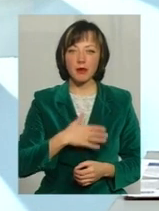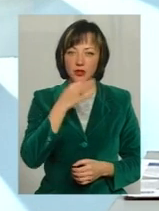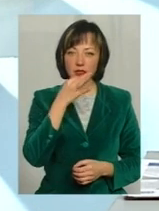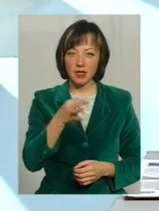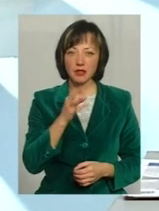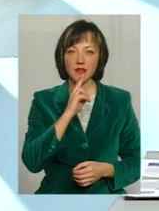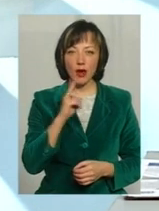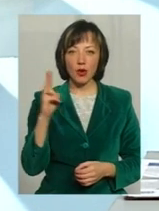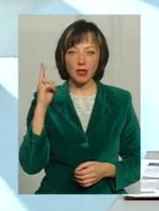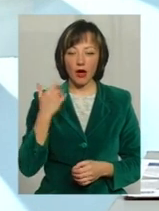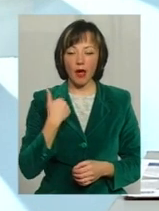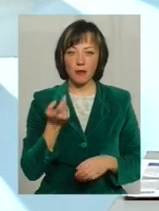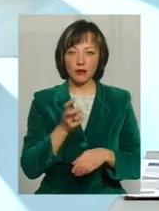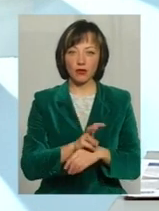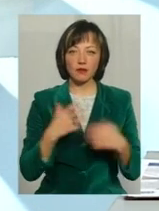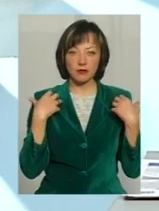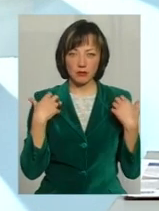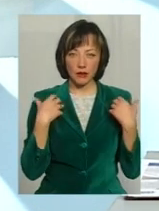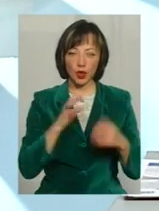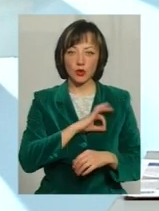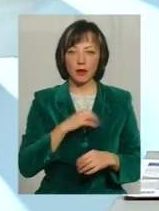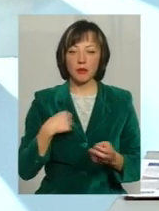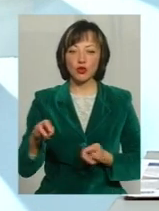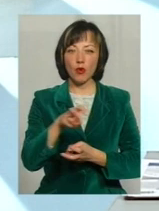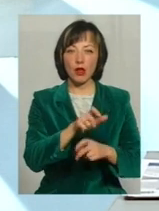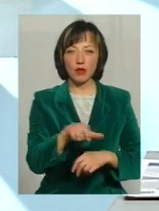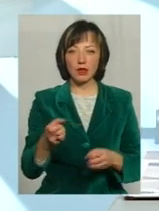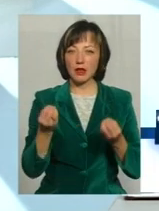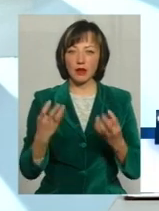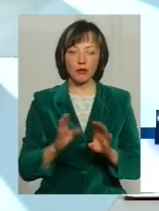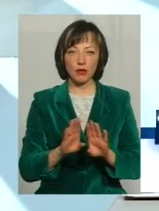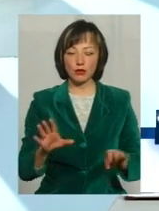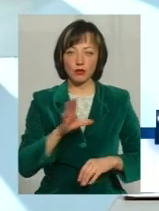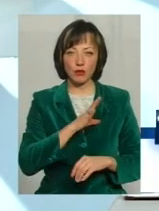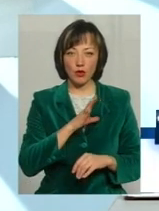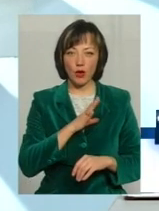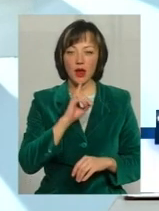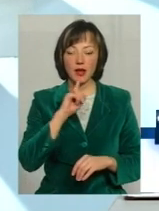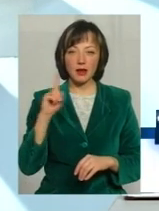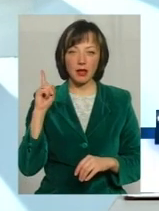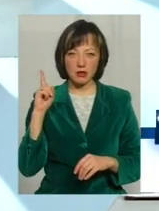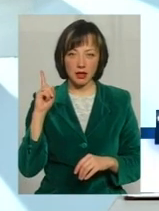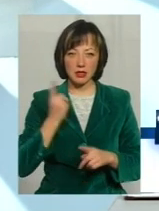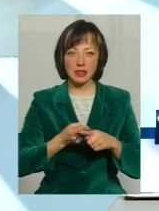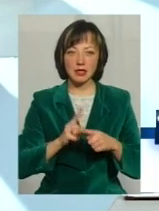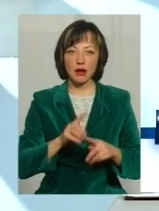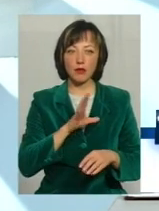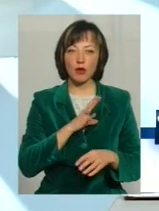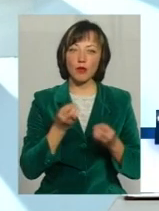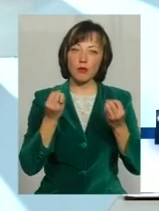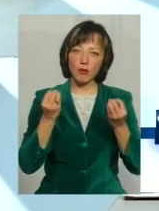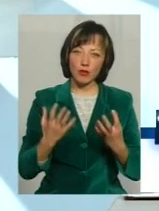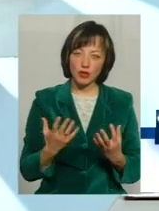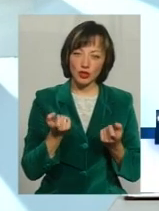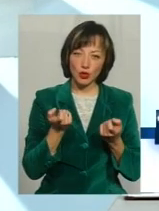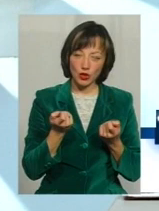роки назад, коли пройшов юстицію Відверто ми шукали людей і це було непросто на юстицію Рік назад це було вже простіше,